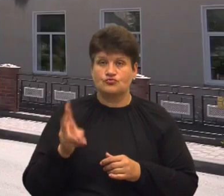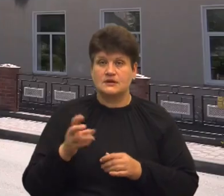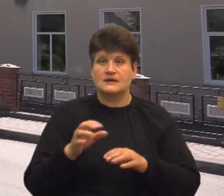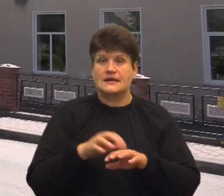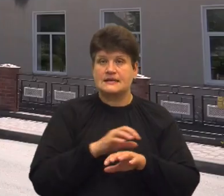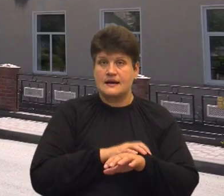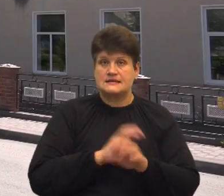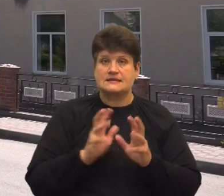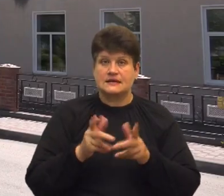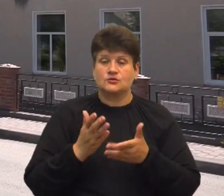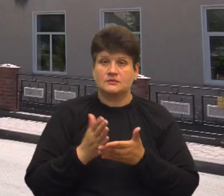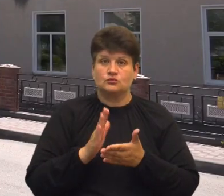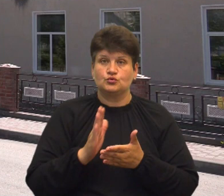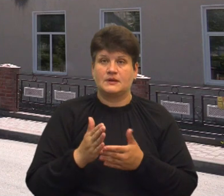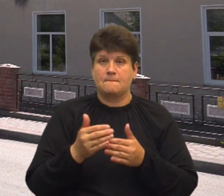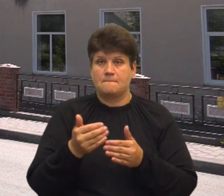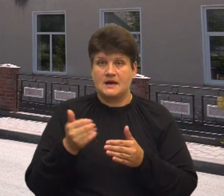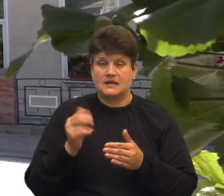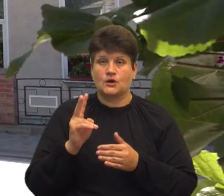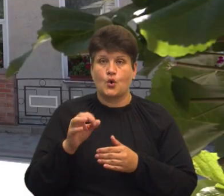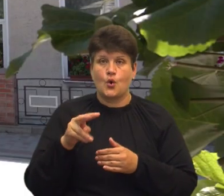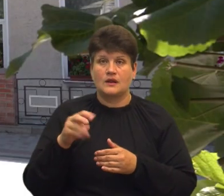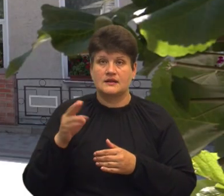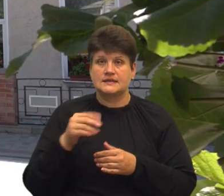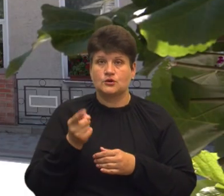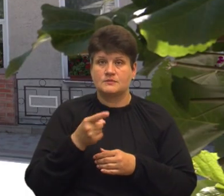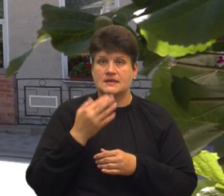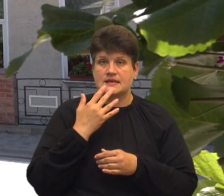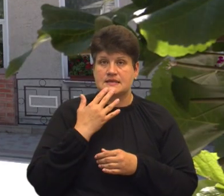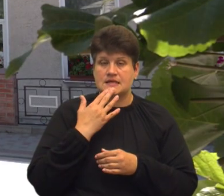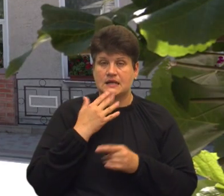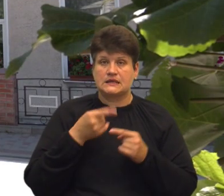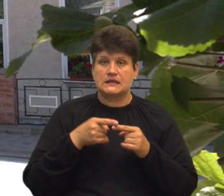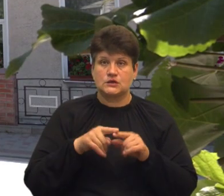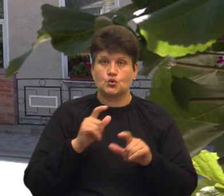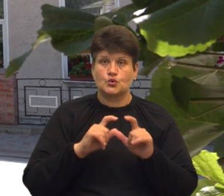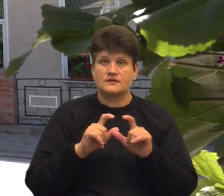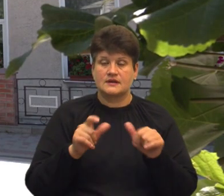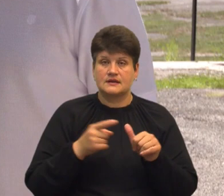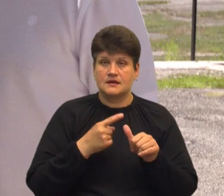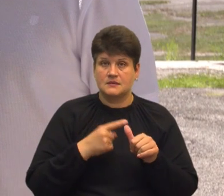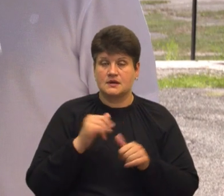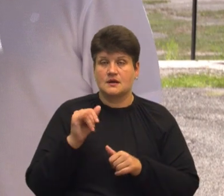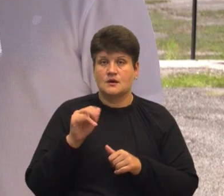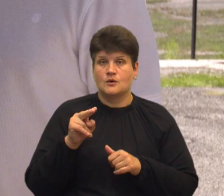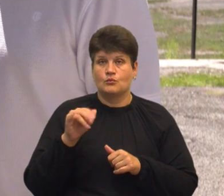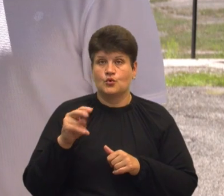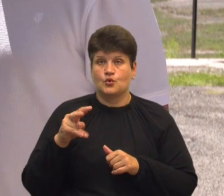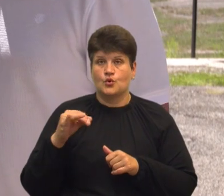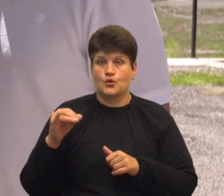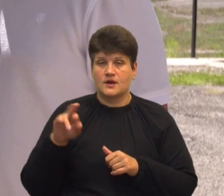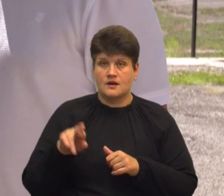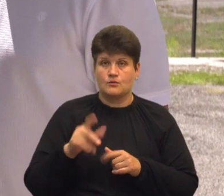мав бути перед Гусятинським фаховим коледжем Тернопільського національного технічного університету імені Івана Пулюя, адже студенти